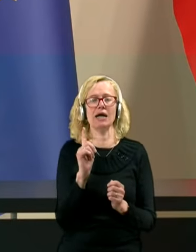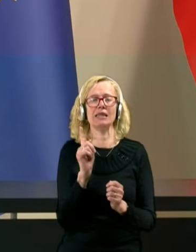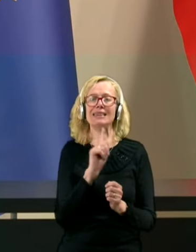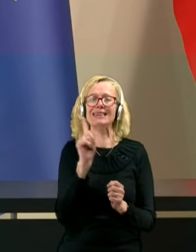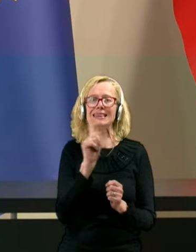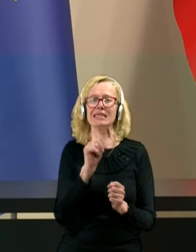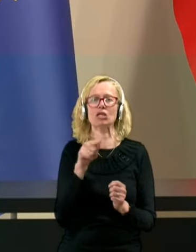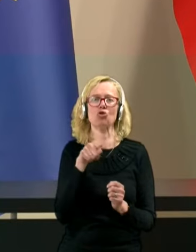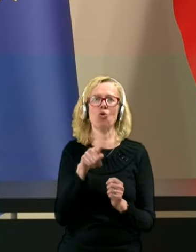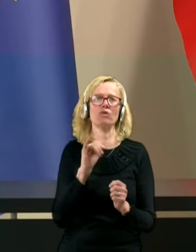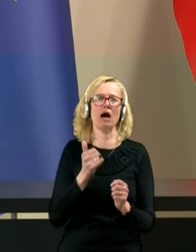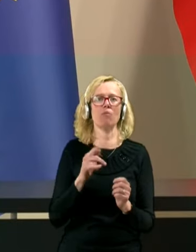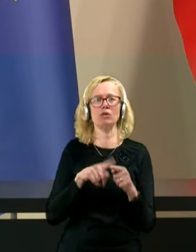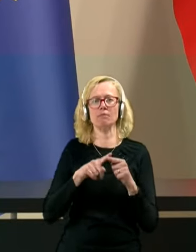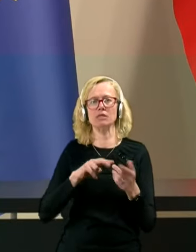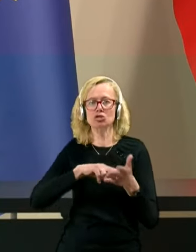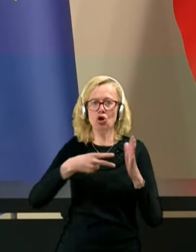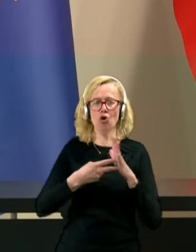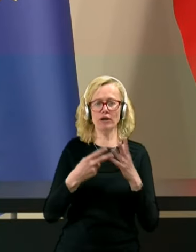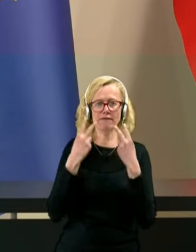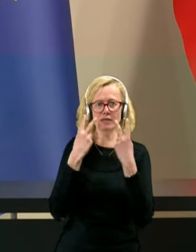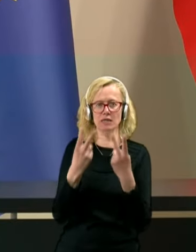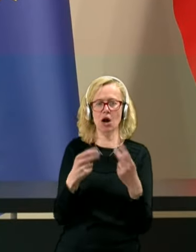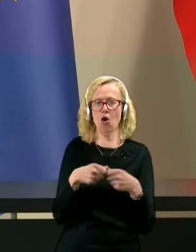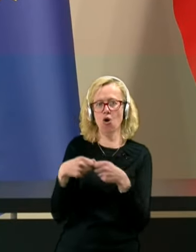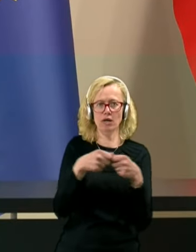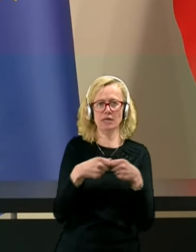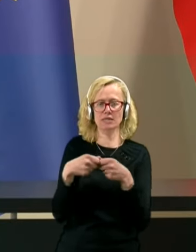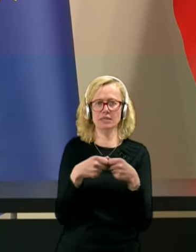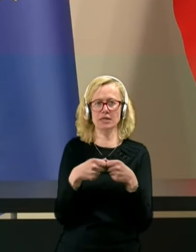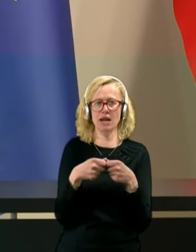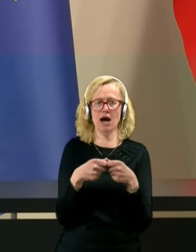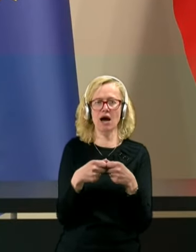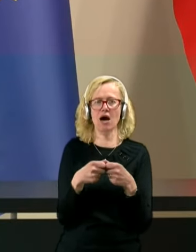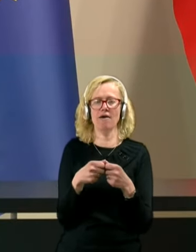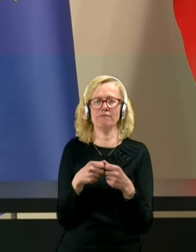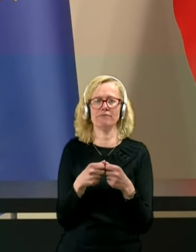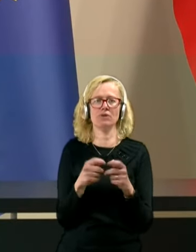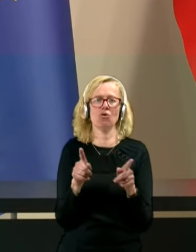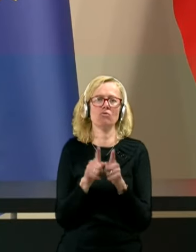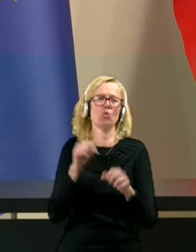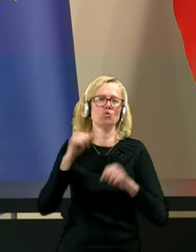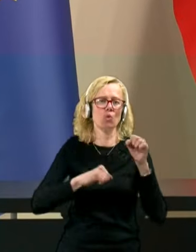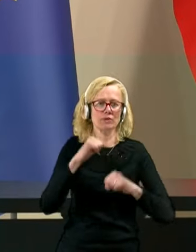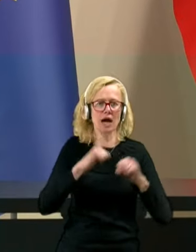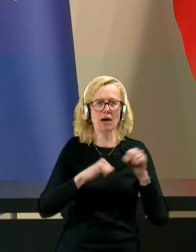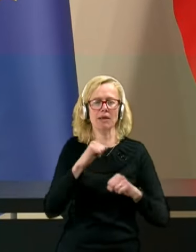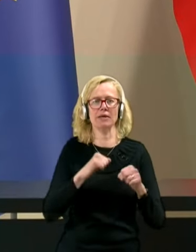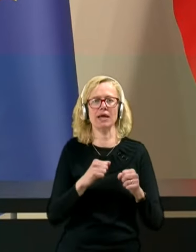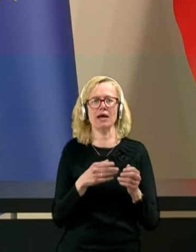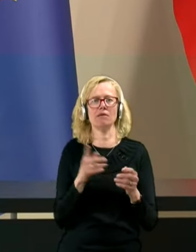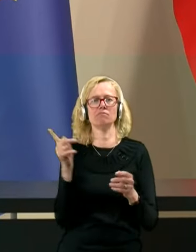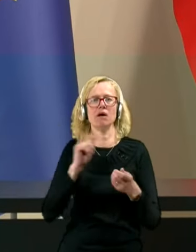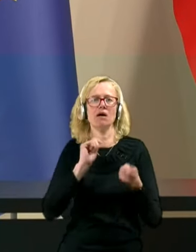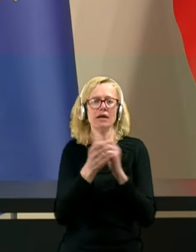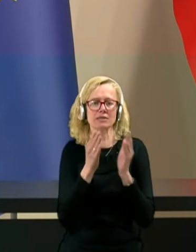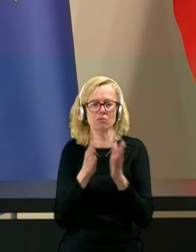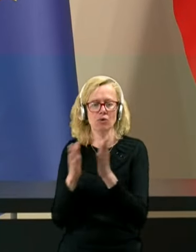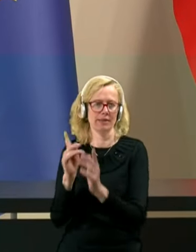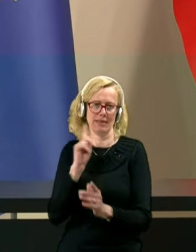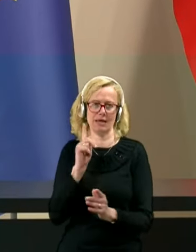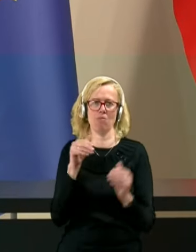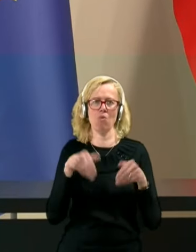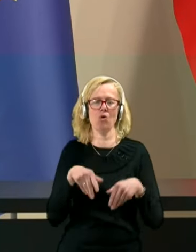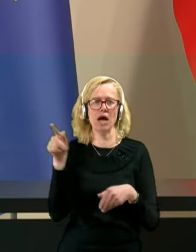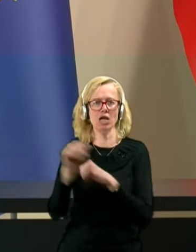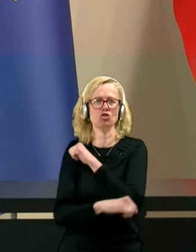vidika potem organizira v smislu usposabljanja, razporejanja in tako naprej. To pač mora inštitut